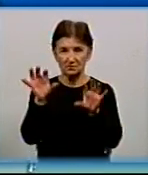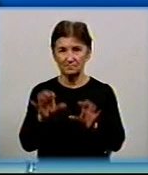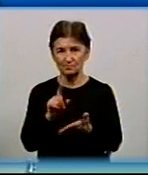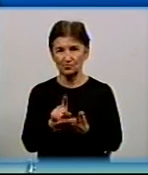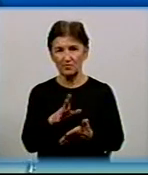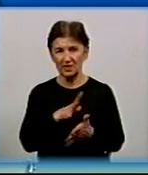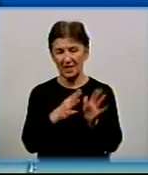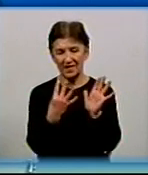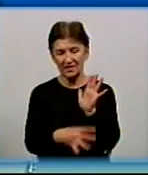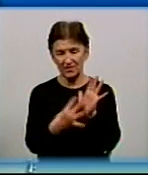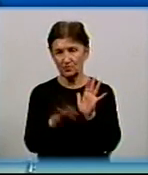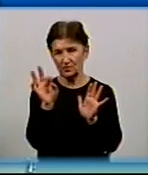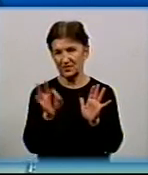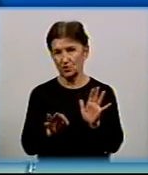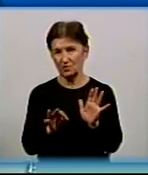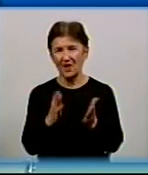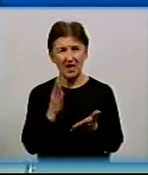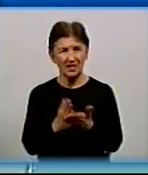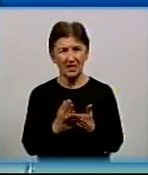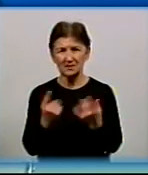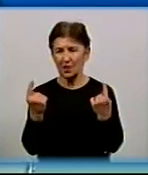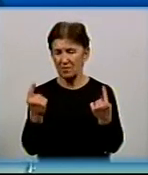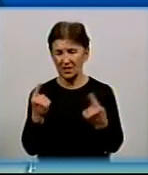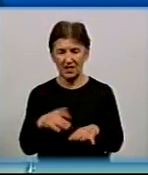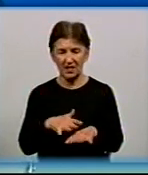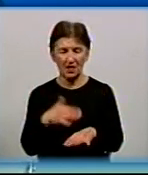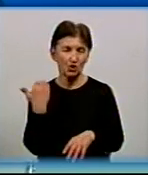% розрахунків. Зрозуміло, що є великі борги населення,